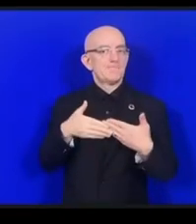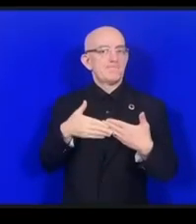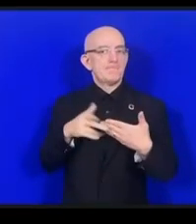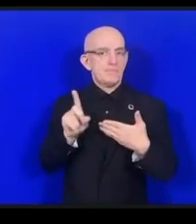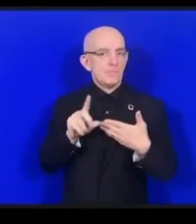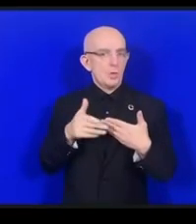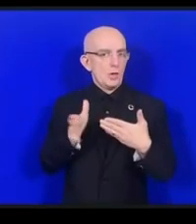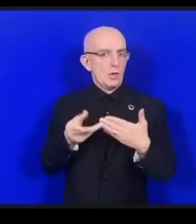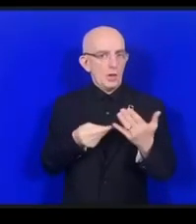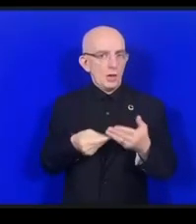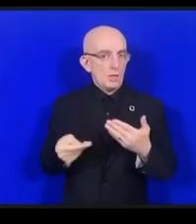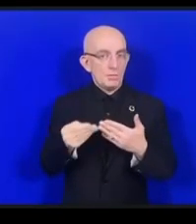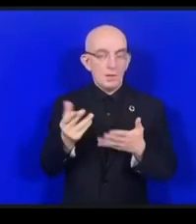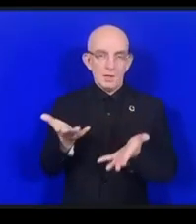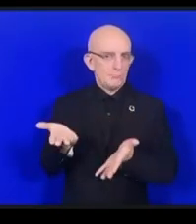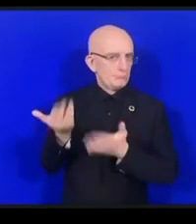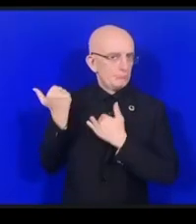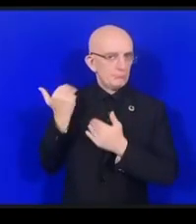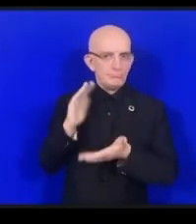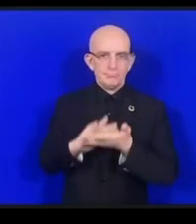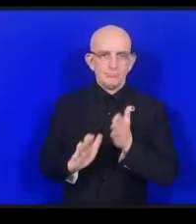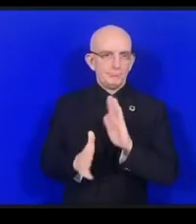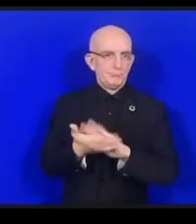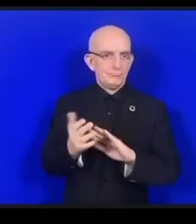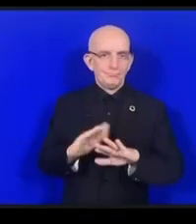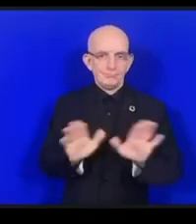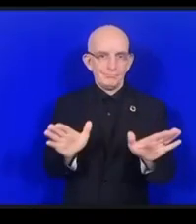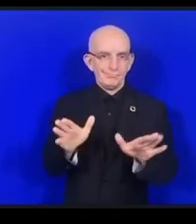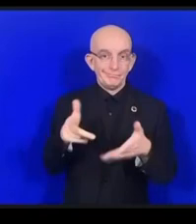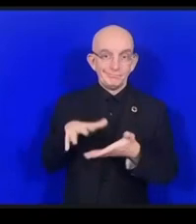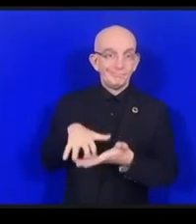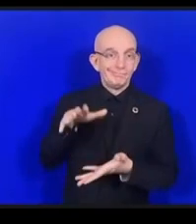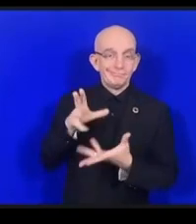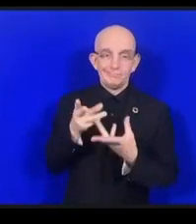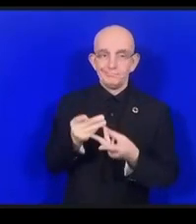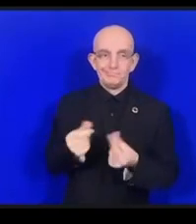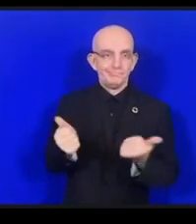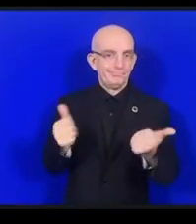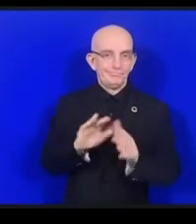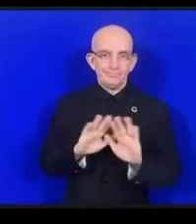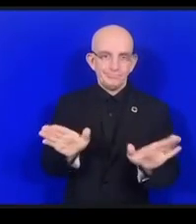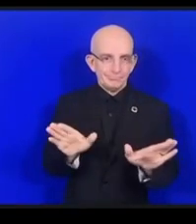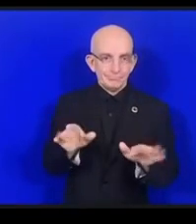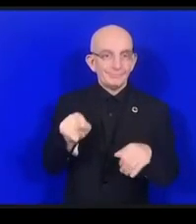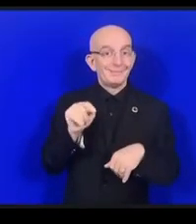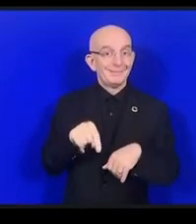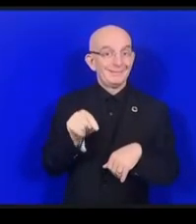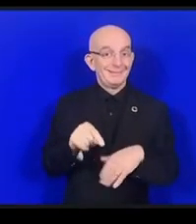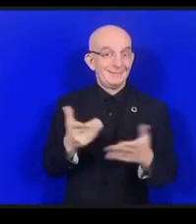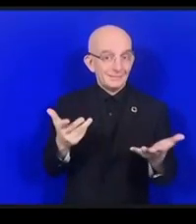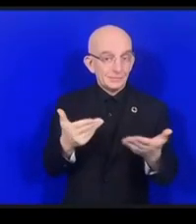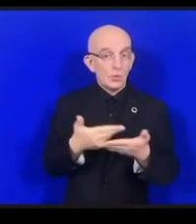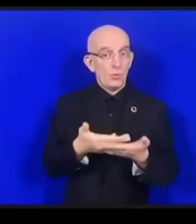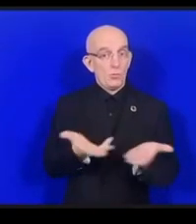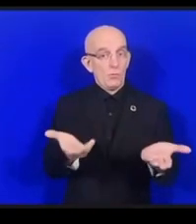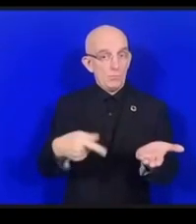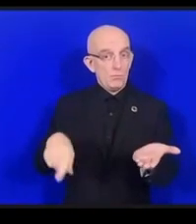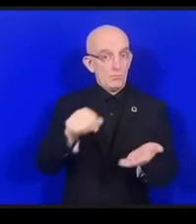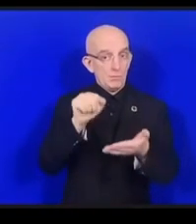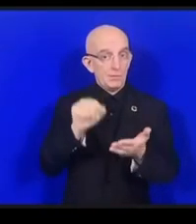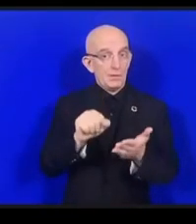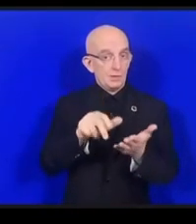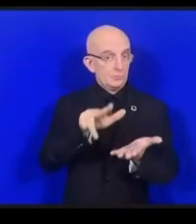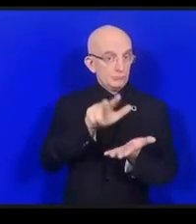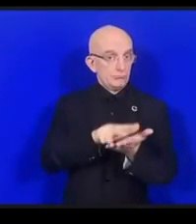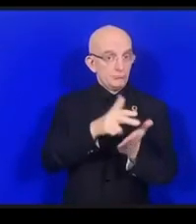ライセンス化されたコンテンツということはこれはポータブルであってダイナミックであってそしてずっと継続するもの